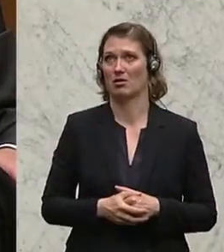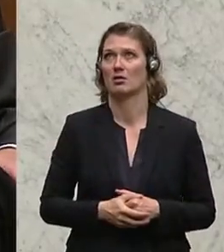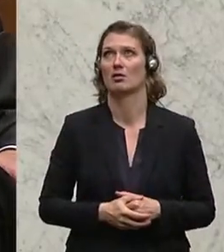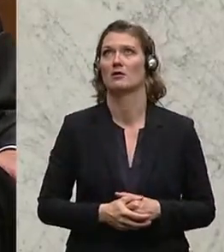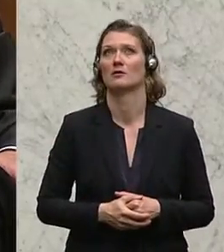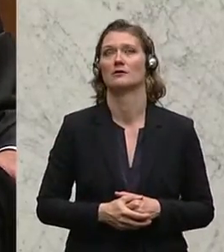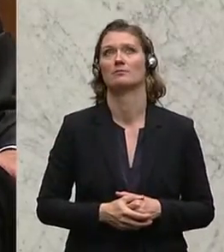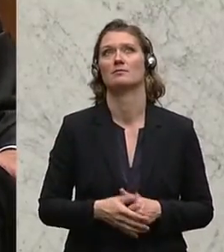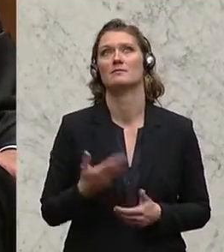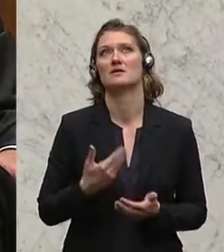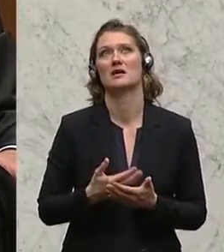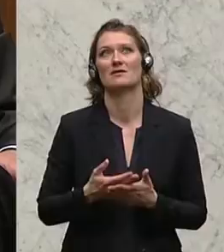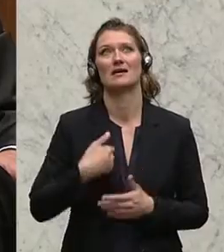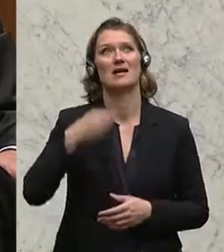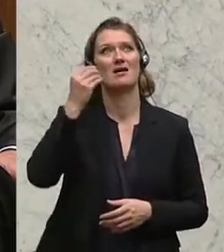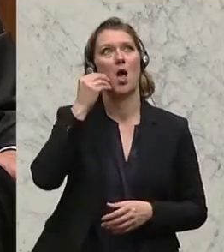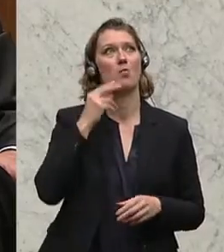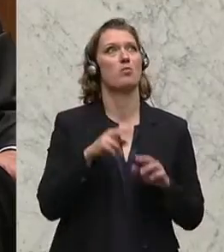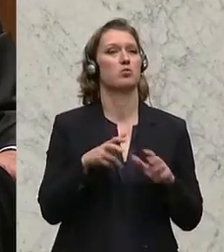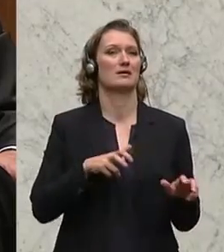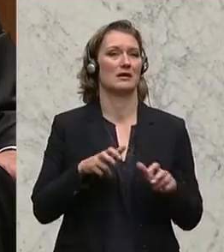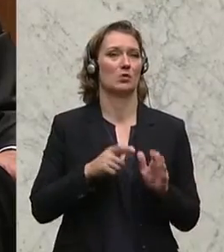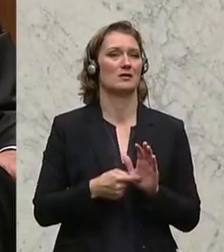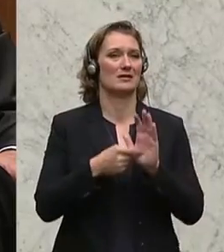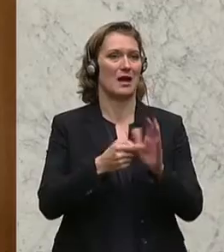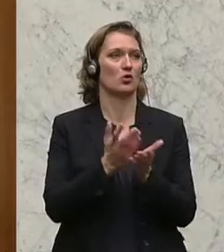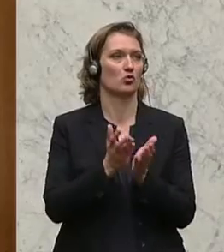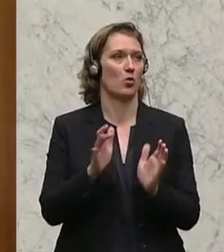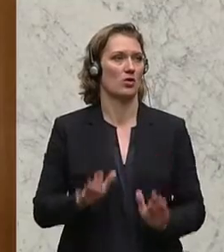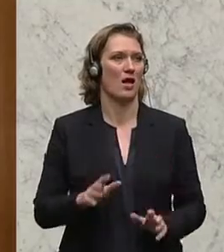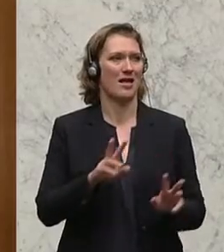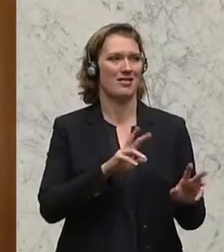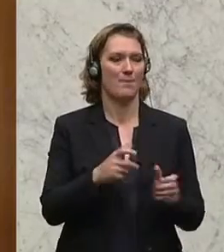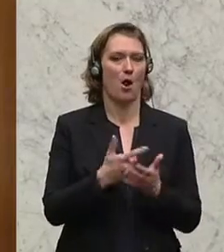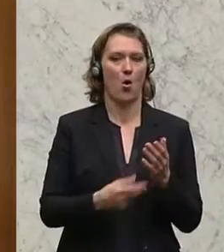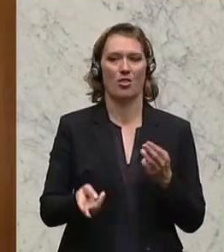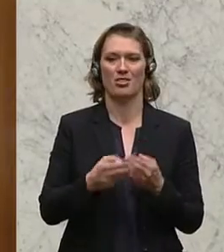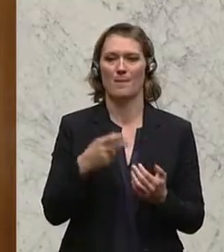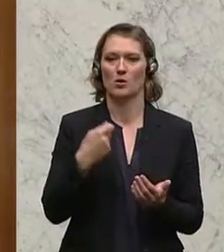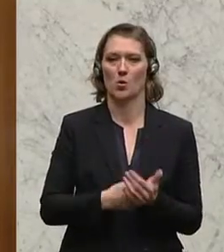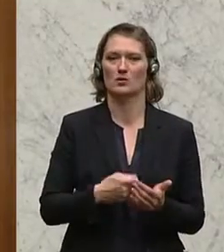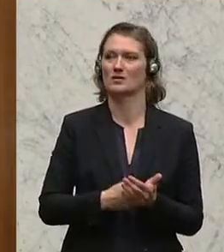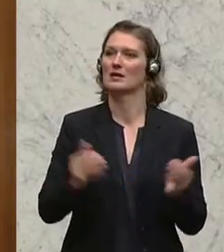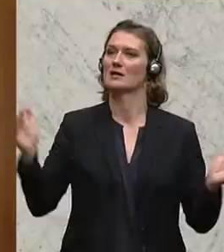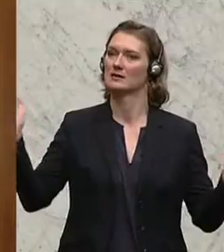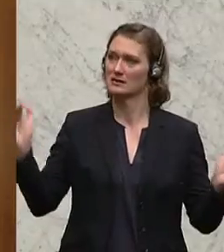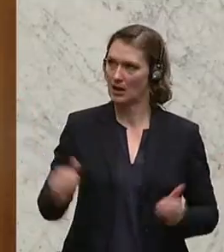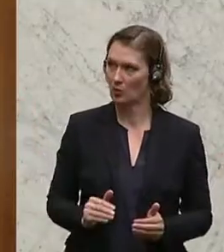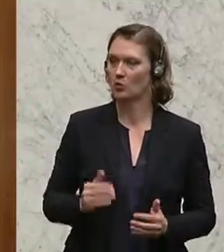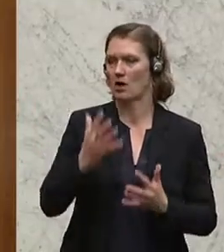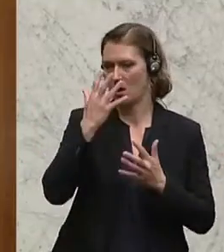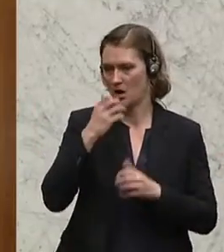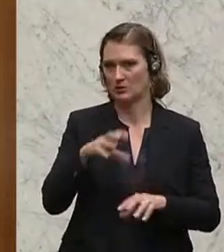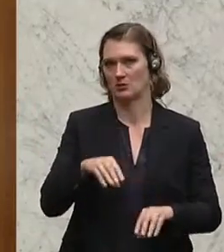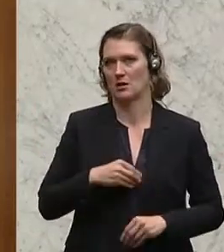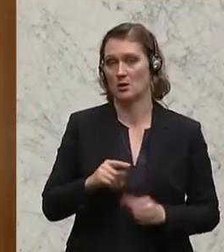Daher glaube ich, dass wir als Bundesregierung hier gezeigt haben, dass wir das Thema Lohnnebenkostensenkung ernst nehmen, dass das,